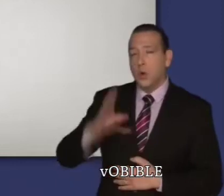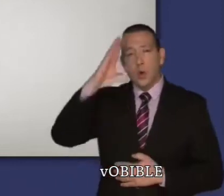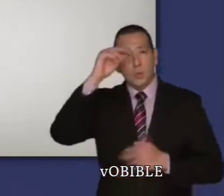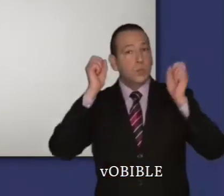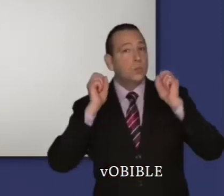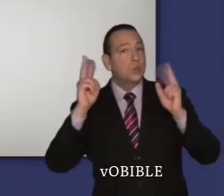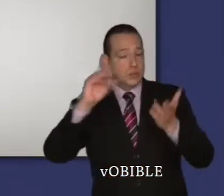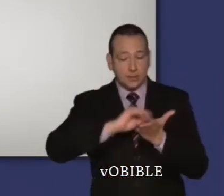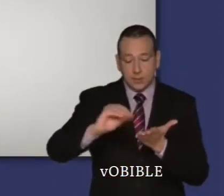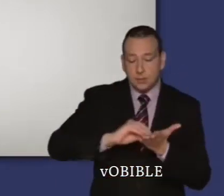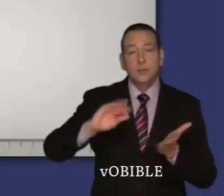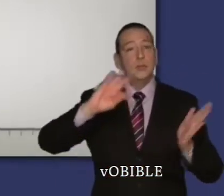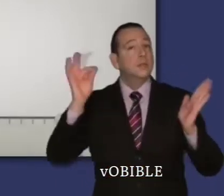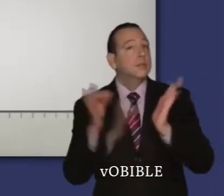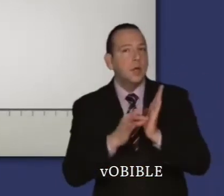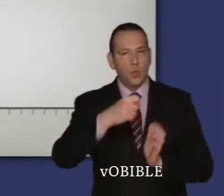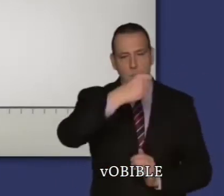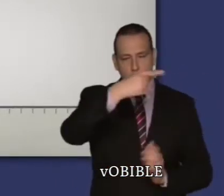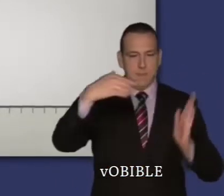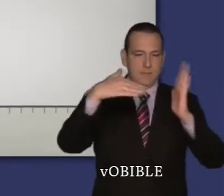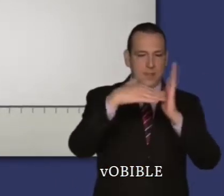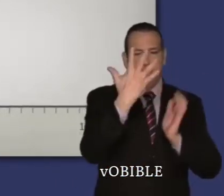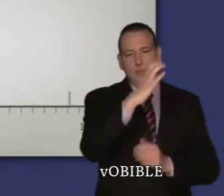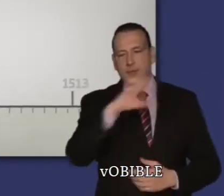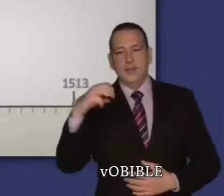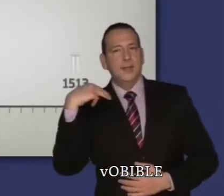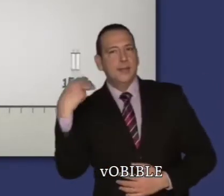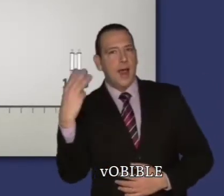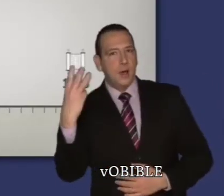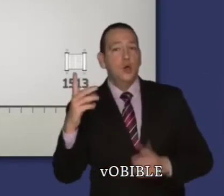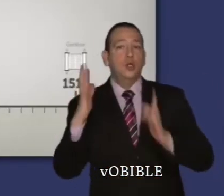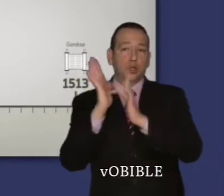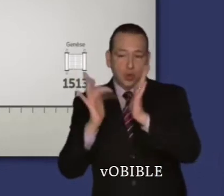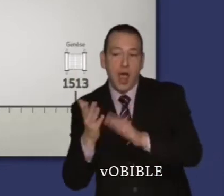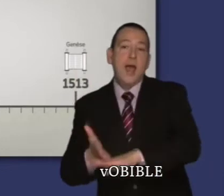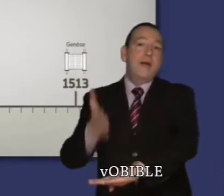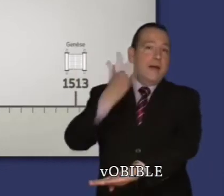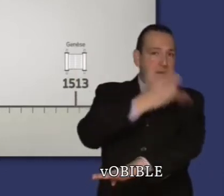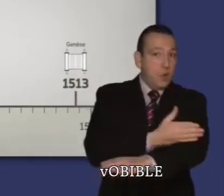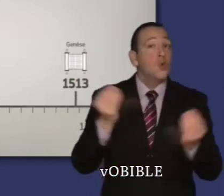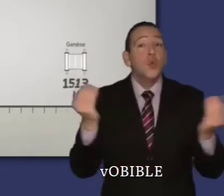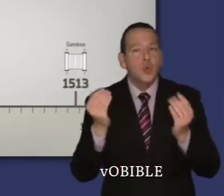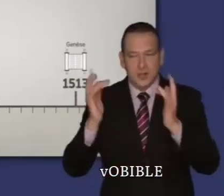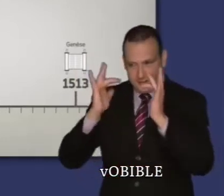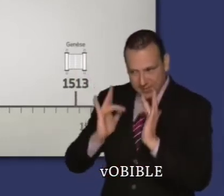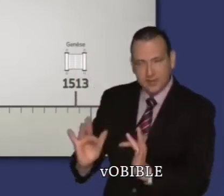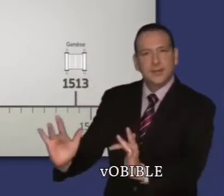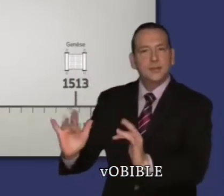La rédaction de la Genèse a été achevée par Moïse dans le désert du Sinaï en 1513 avant notre ère.